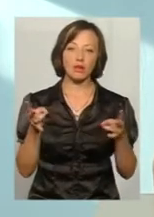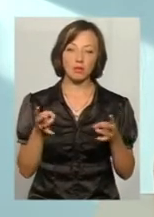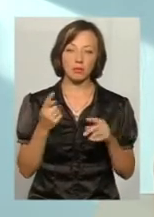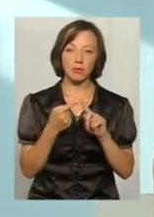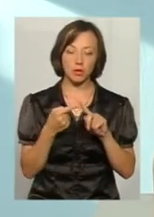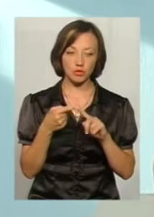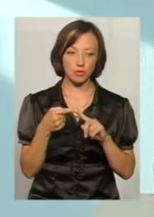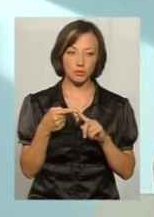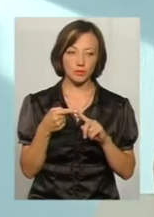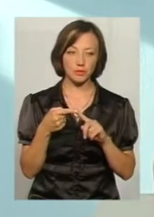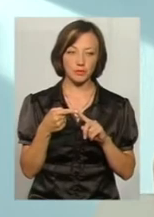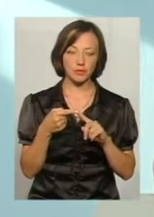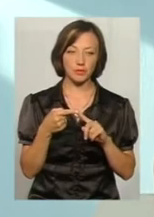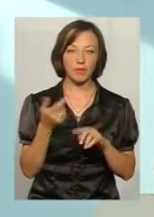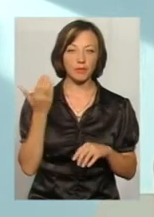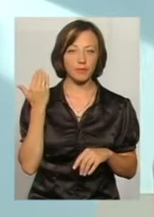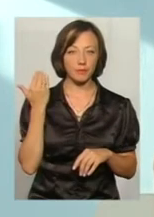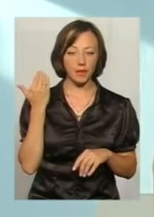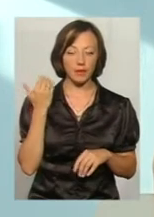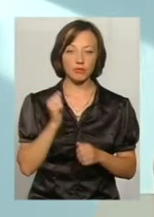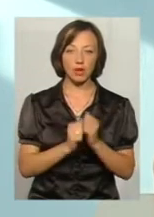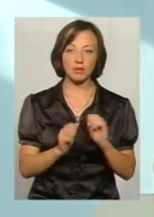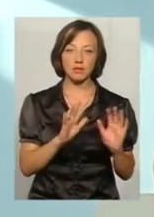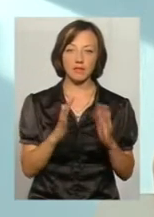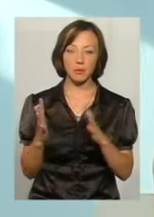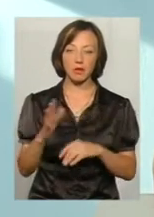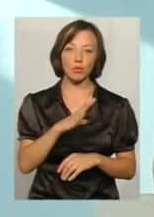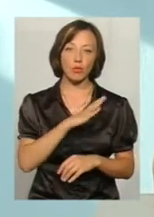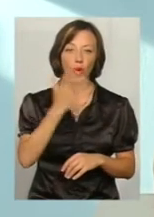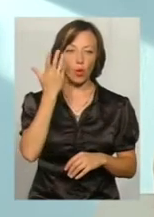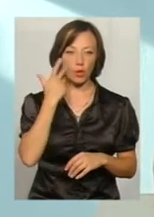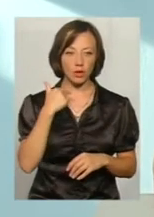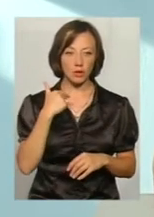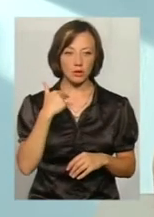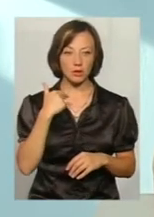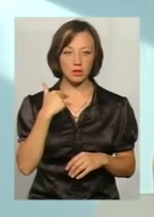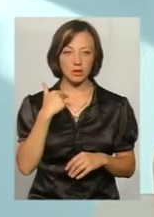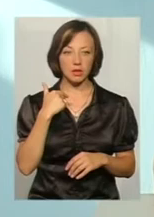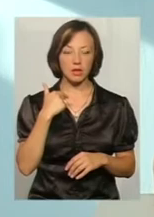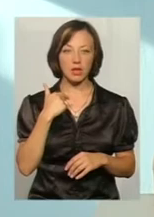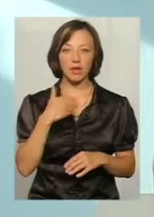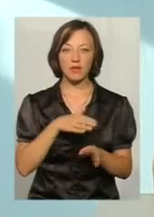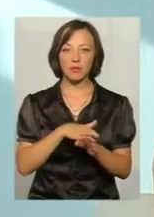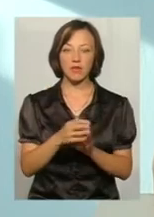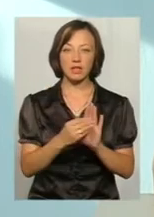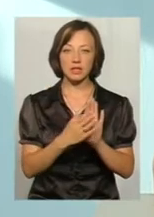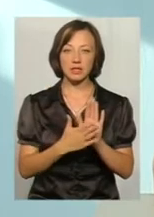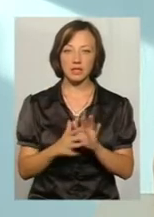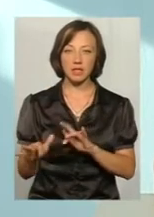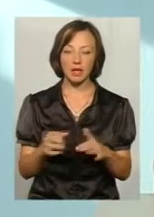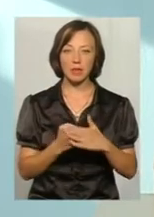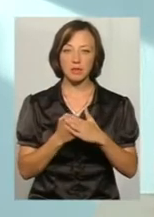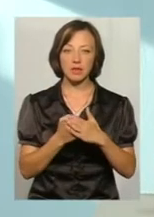По-перше, донедавна неподинокими були випадки, коли відбувалися реєстраційні дії на підставі,